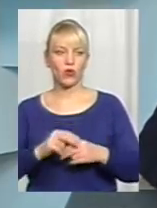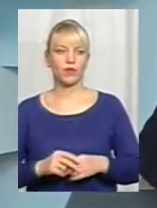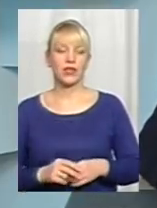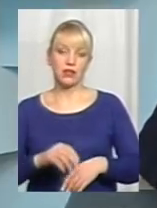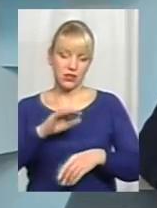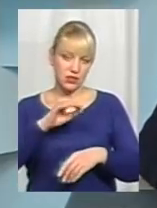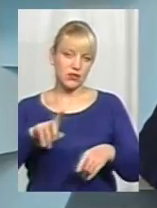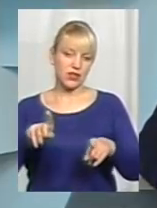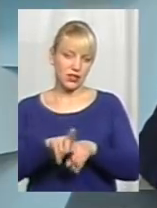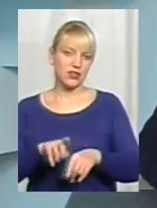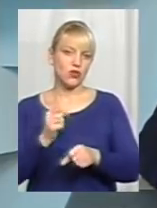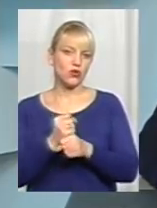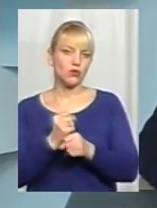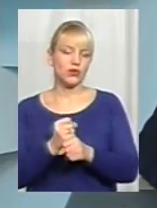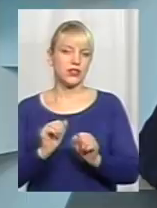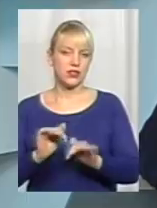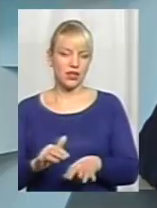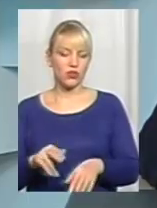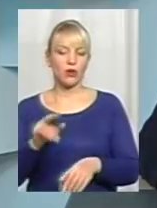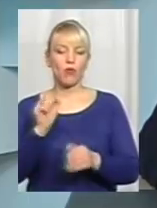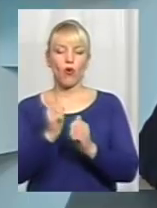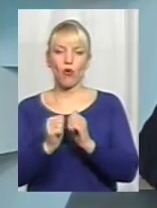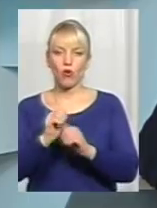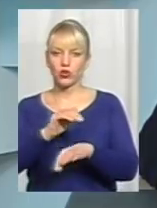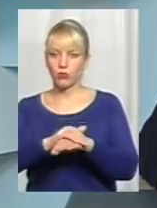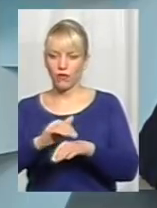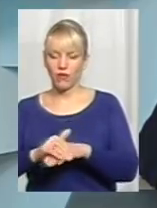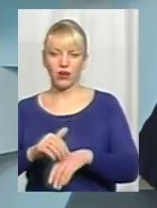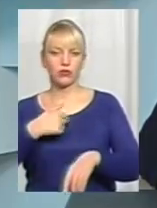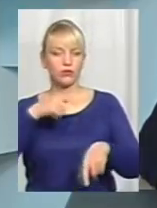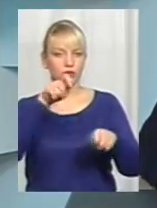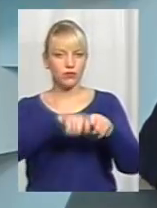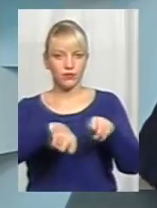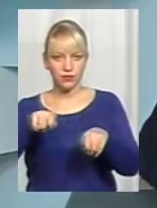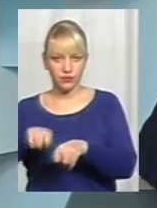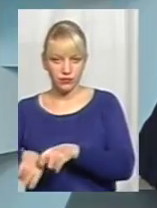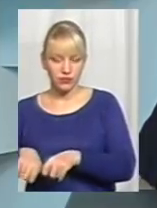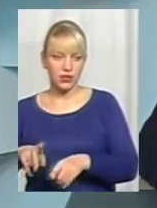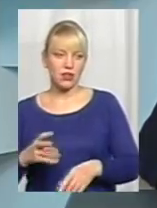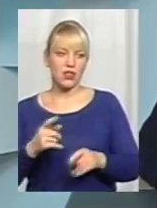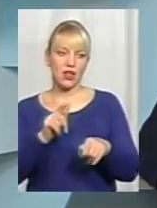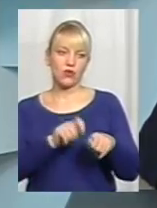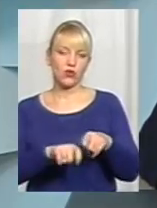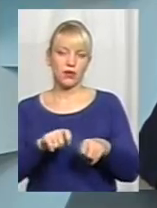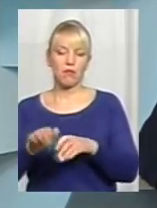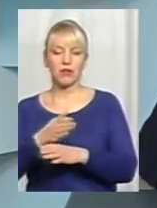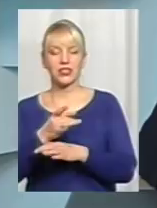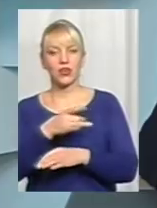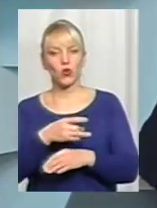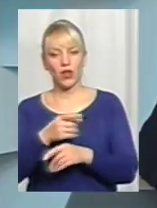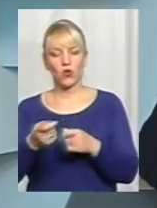вживаються у таких заходів. Звичайно, по кожному даному факту, воно перебуває на контролі, на контролі міждинального управління,